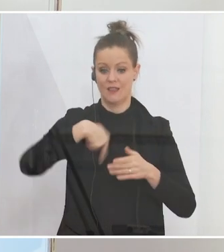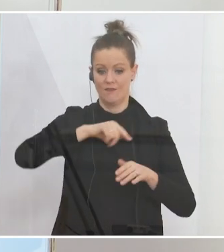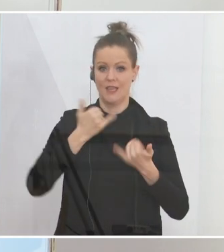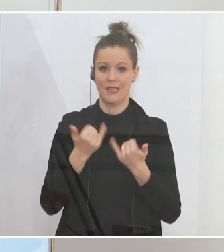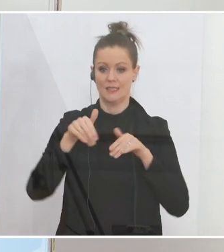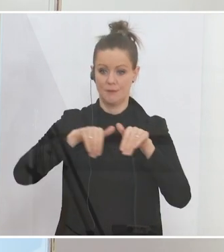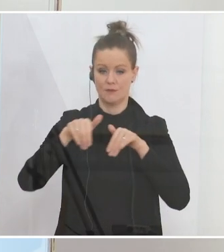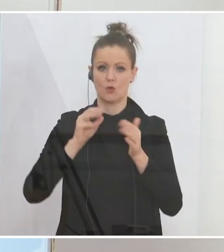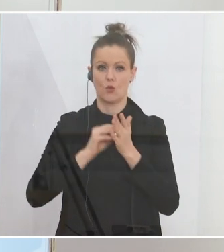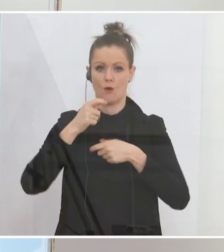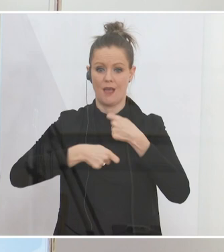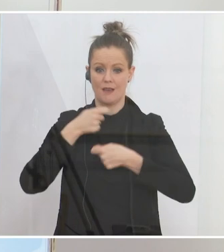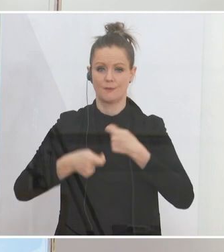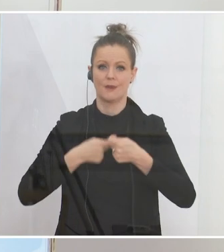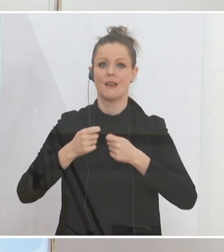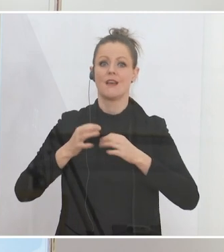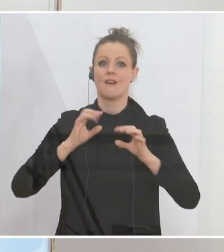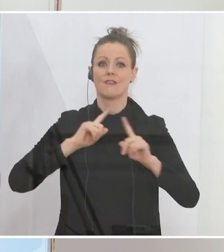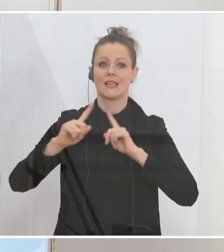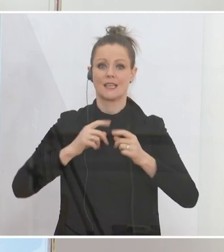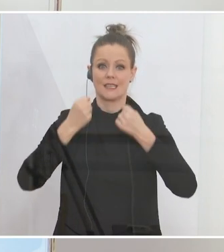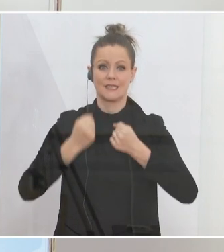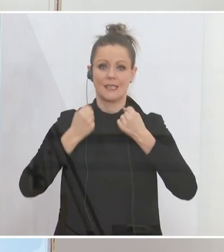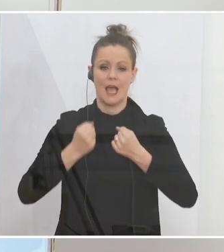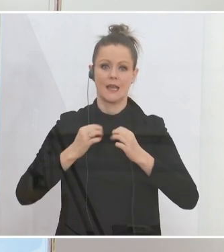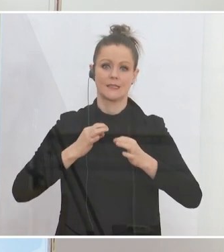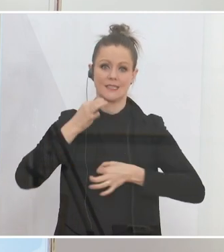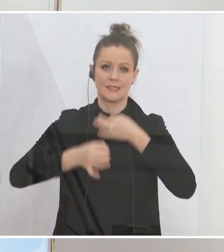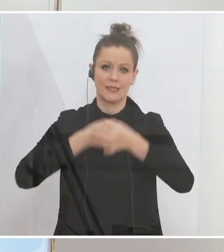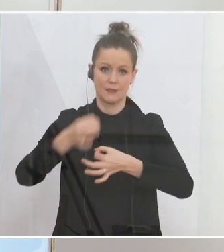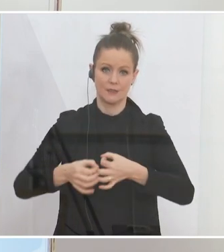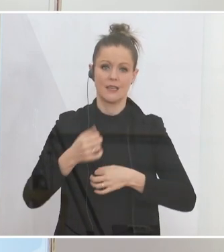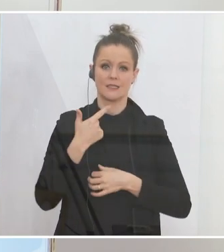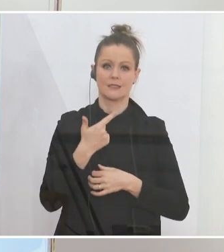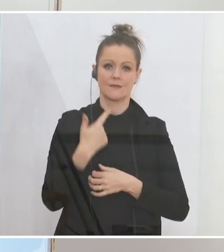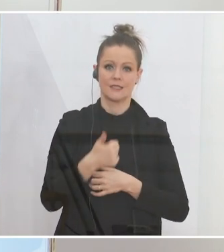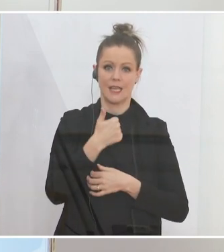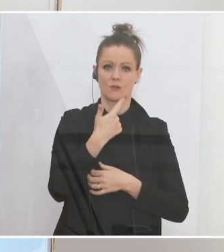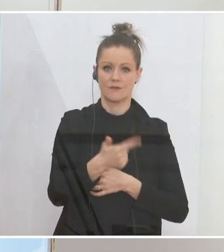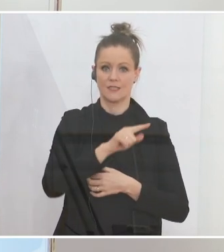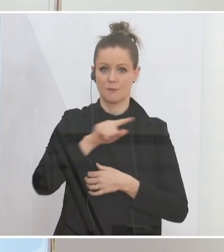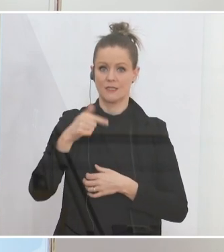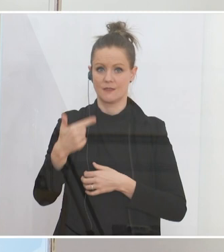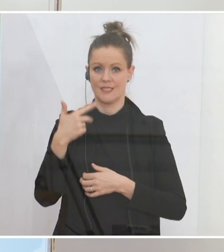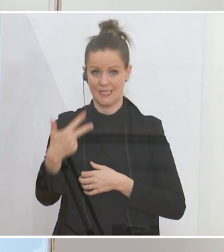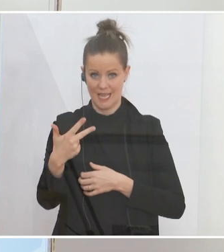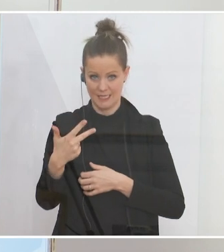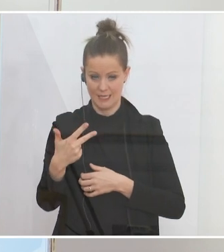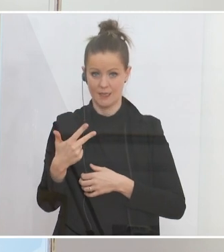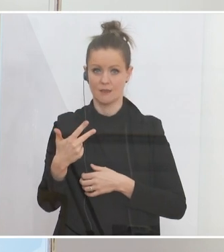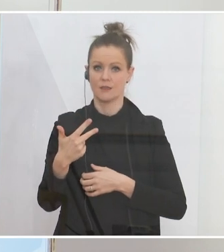auch gerade an der Verkehrssicherheitsstrategie 2021 bis 2030. Das wird ein umfassendes